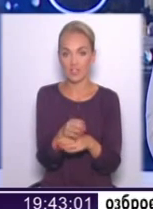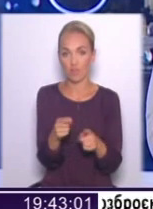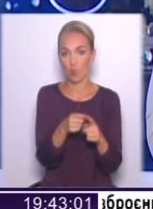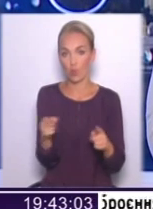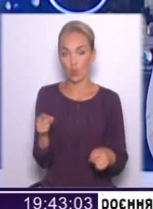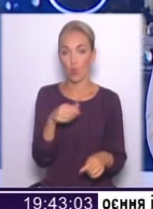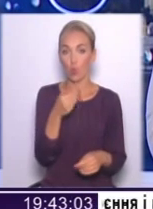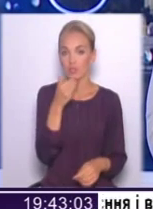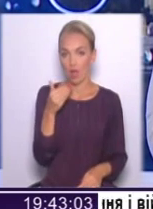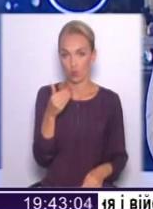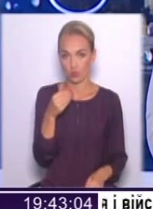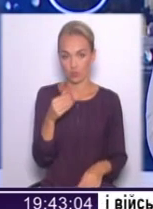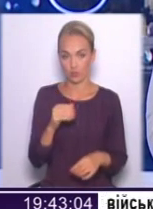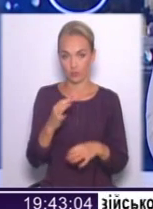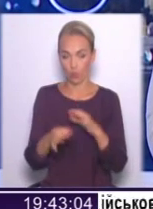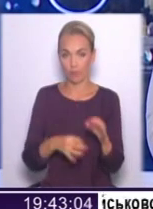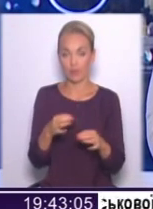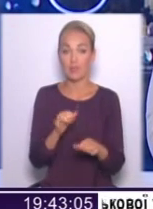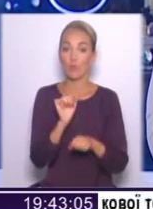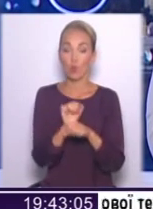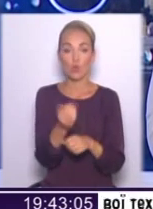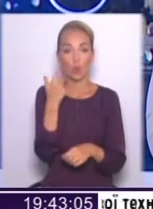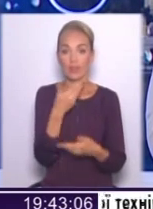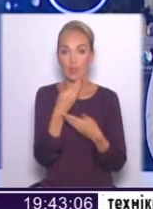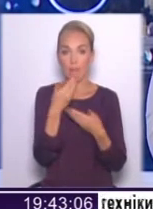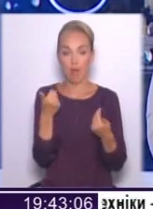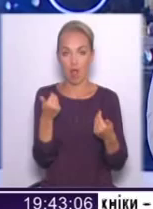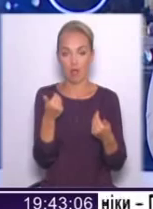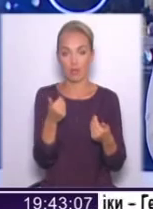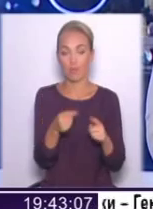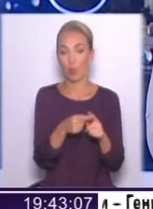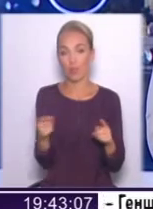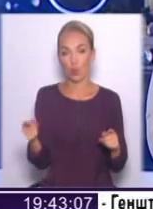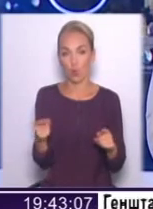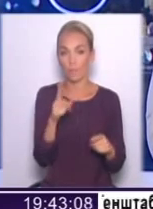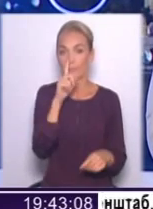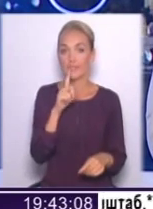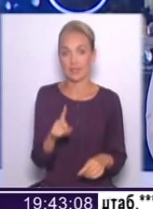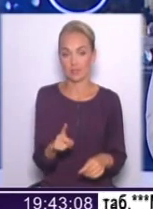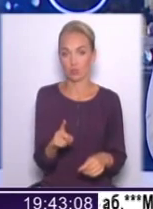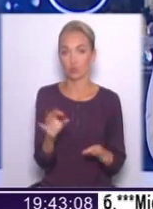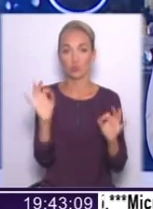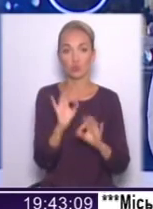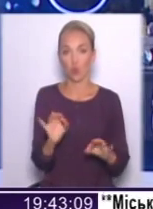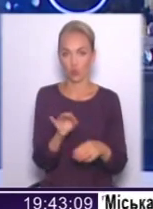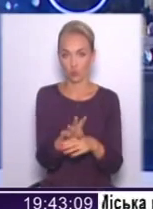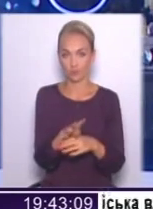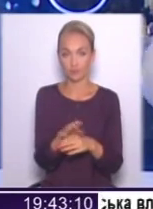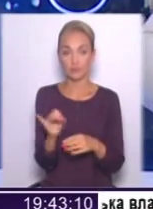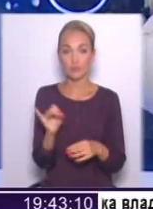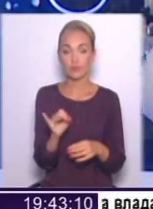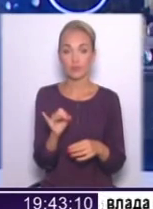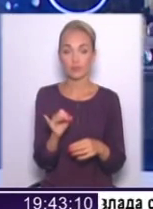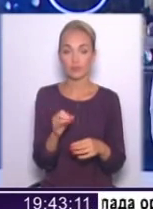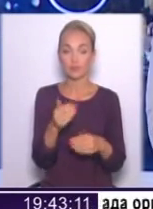Це не замороження конфлікту. Замороження конфлікту – це коли немає протягом місяців жодного цього. Тоді